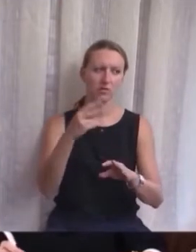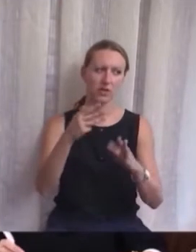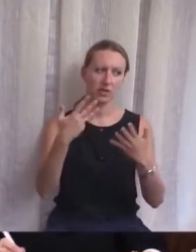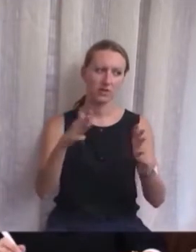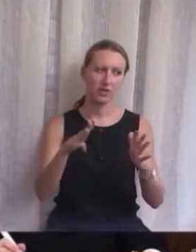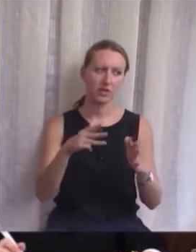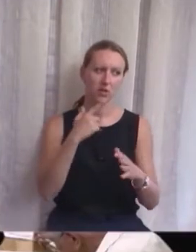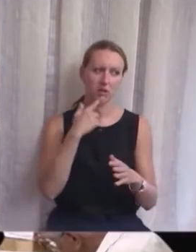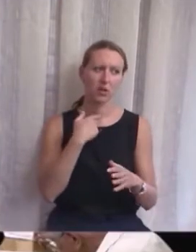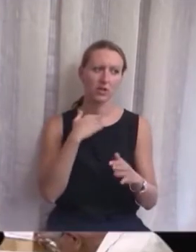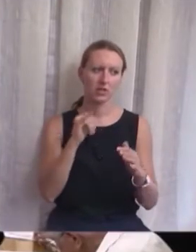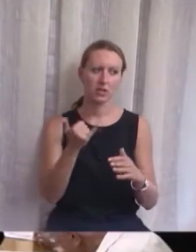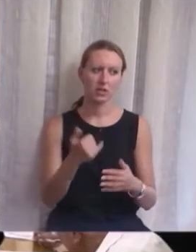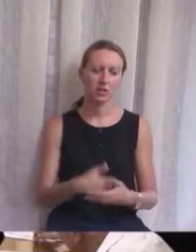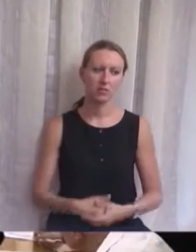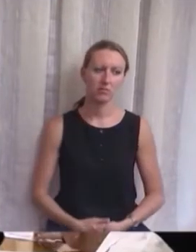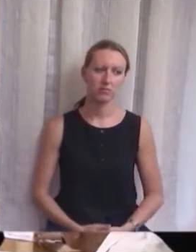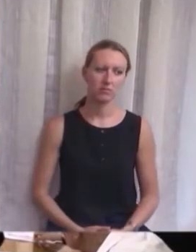Tko je za?